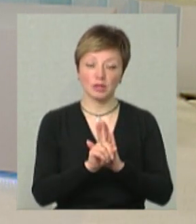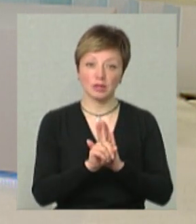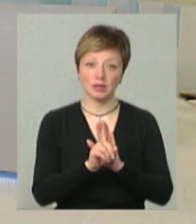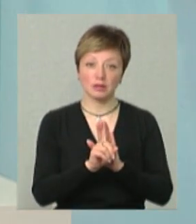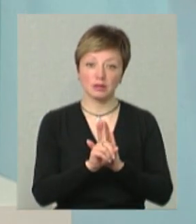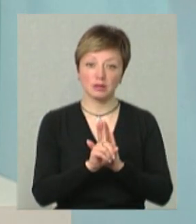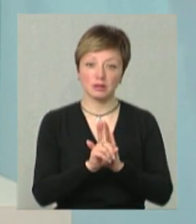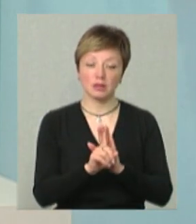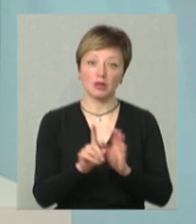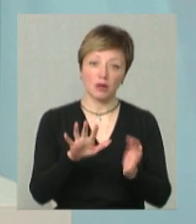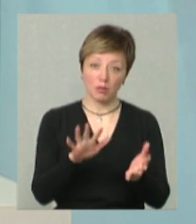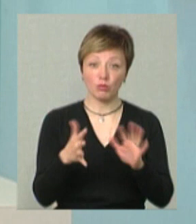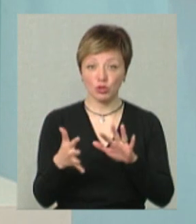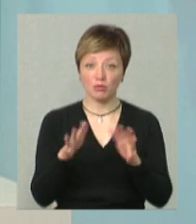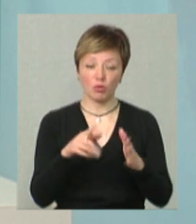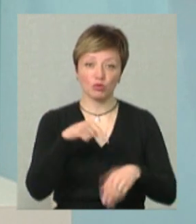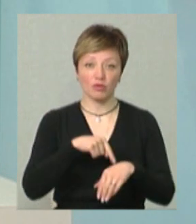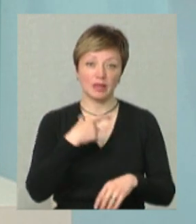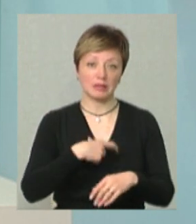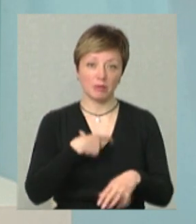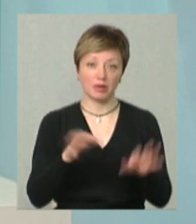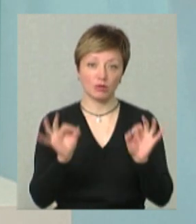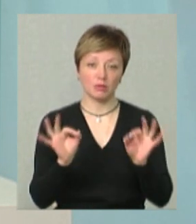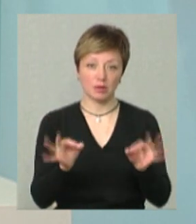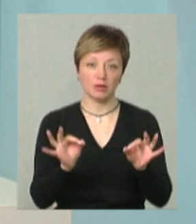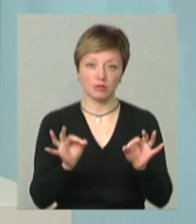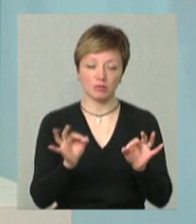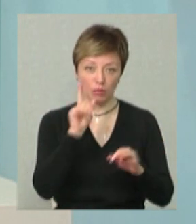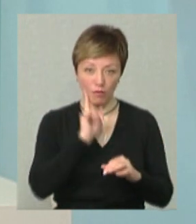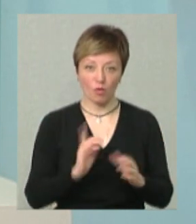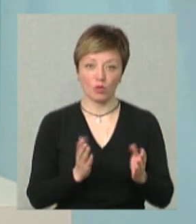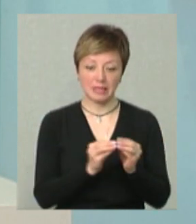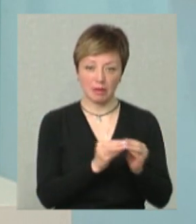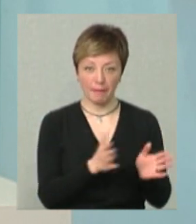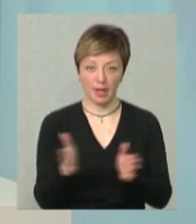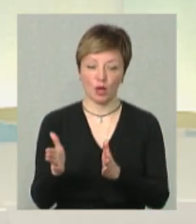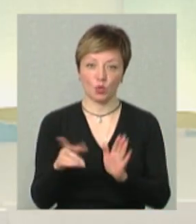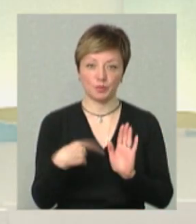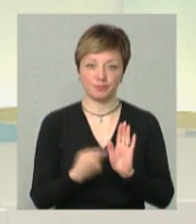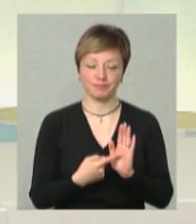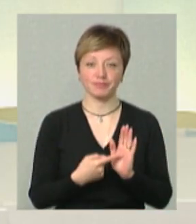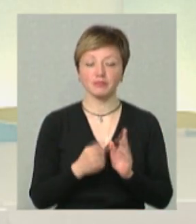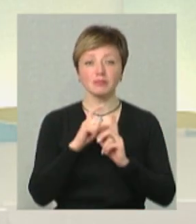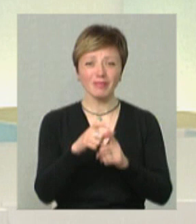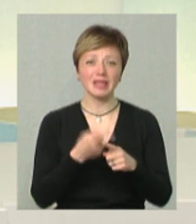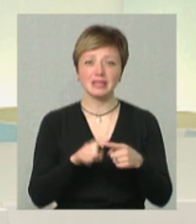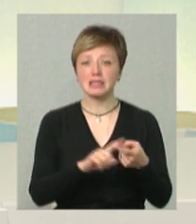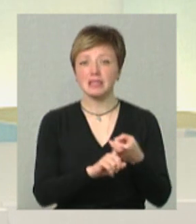більш-менш почувало себе стабільно? Залежить від